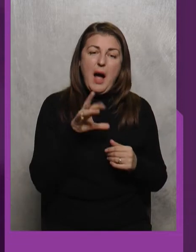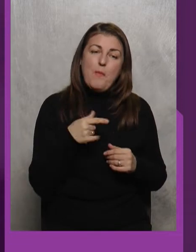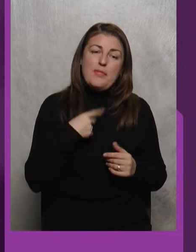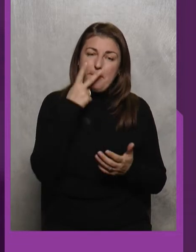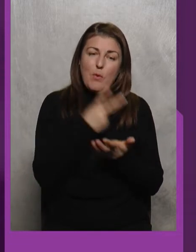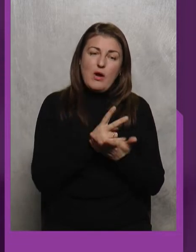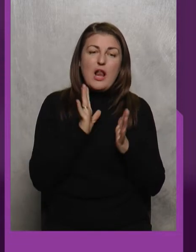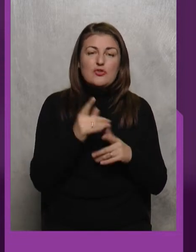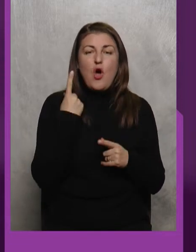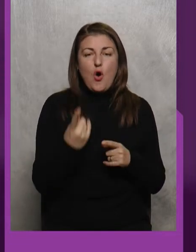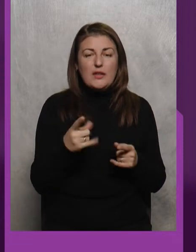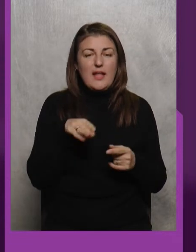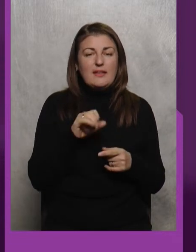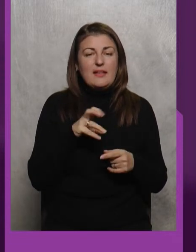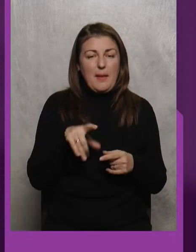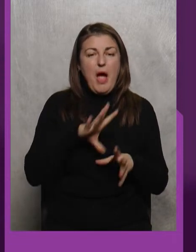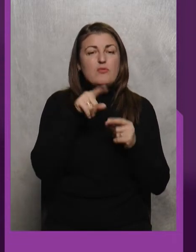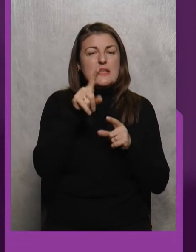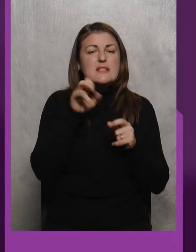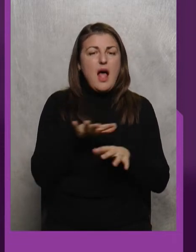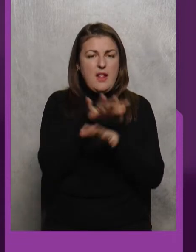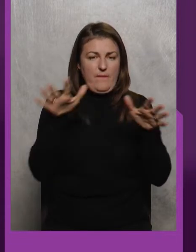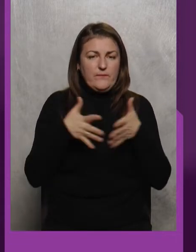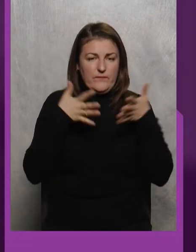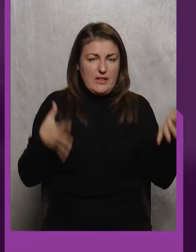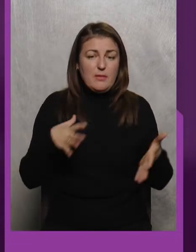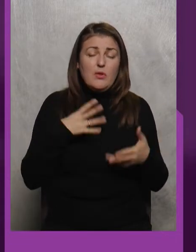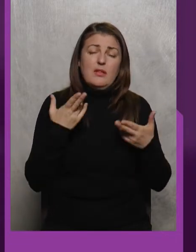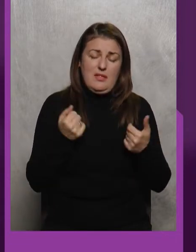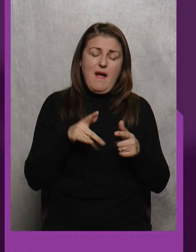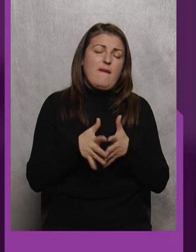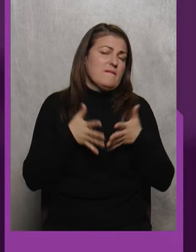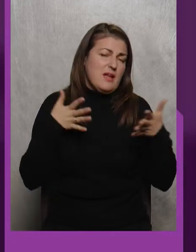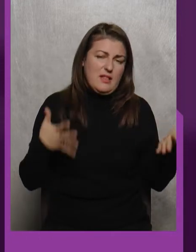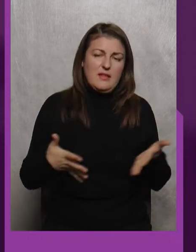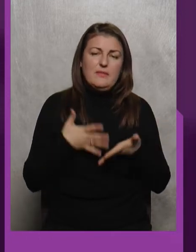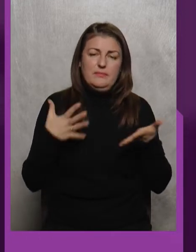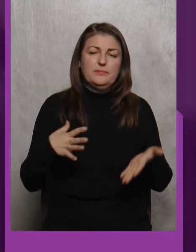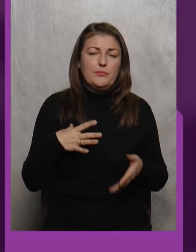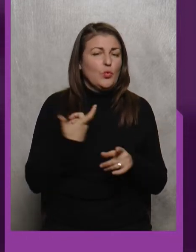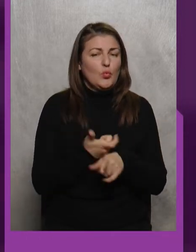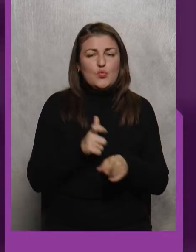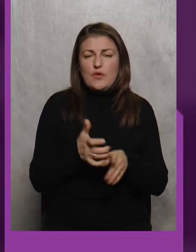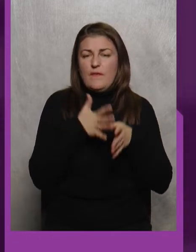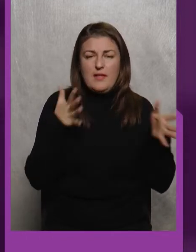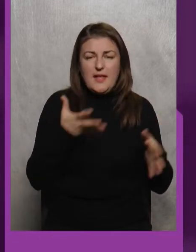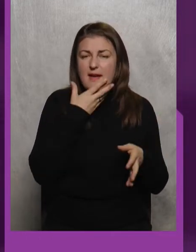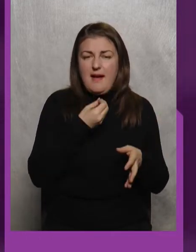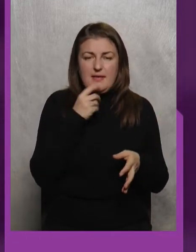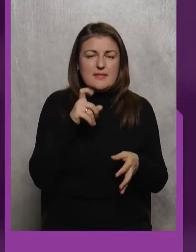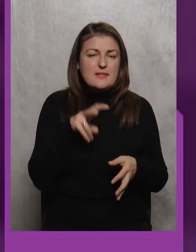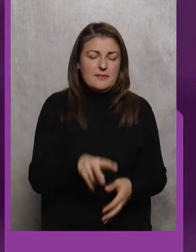показують лише одне татамі Там великий зал був? Так Великий Великий Дуже великий Гарний зал